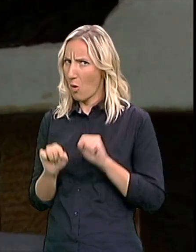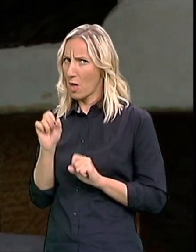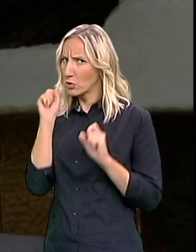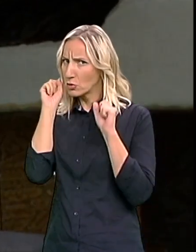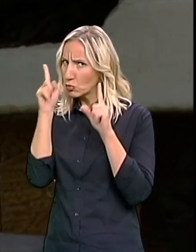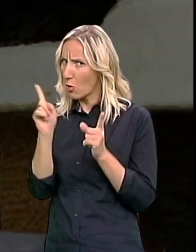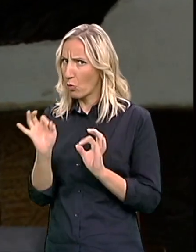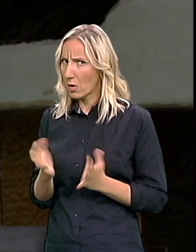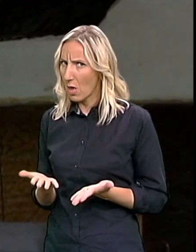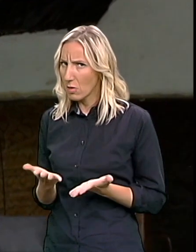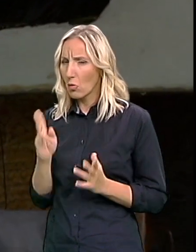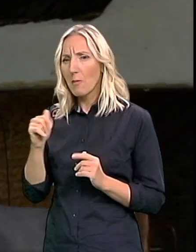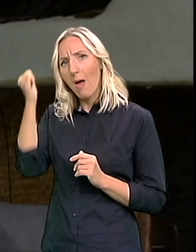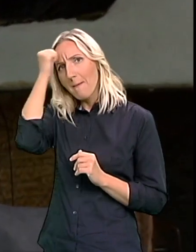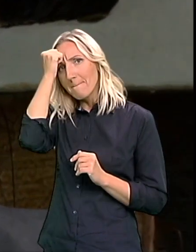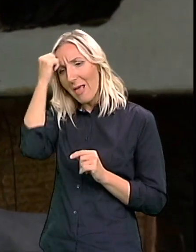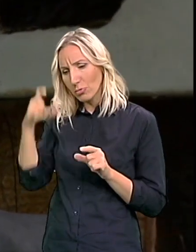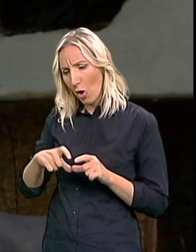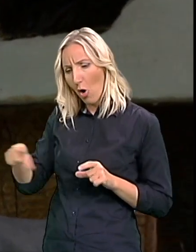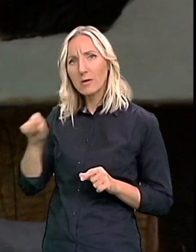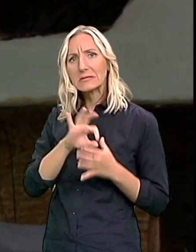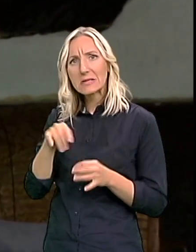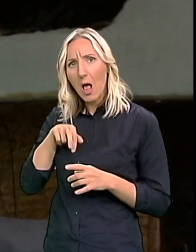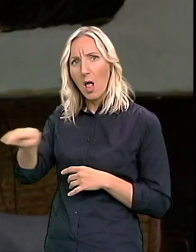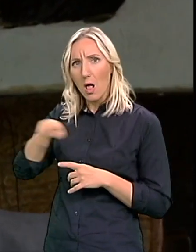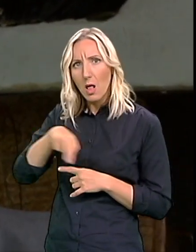Da on stalno trčkara po jednoj betonskoj